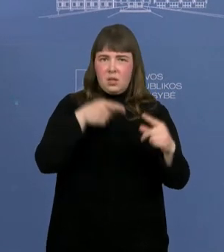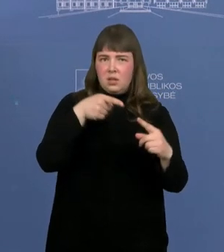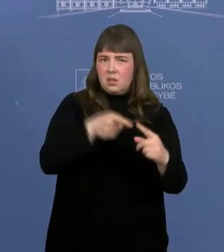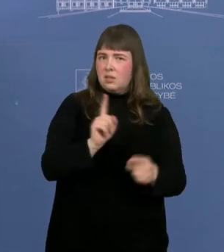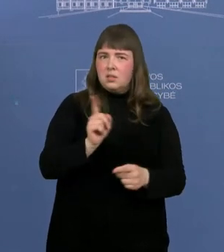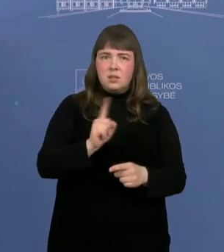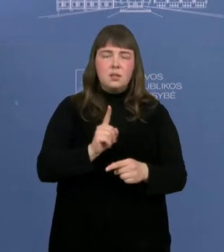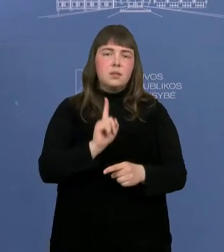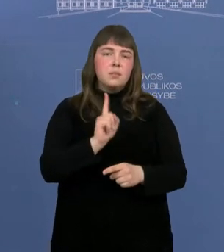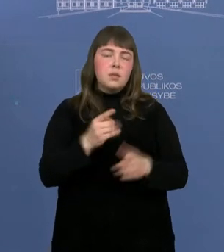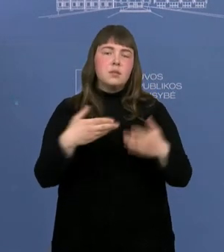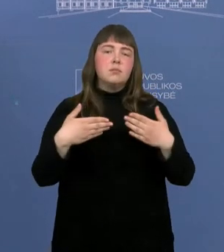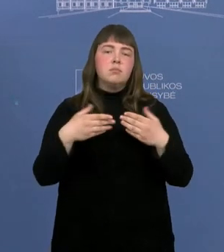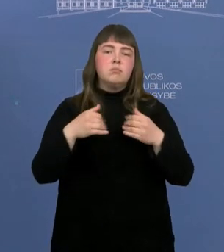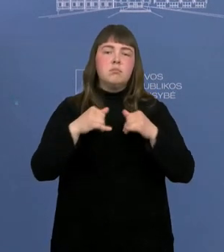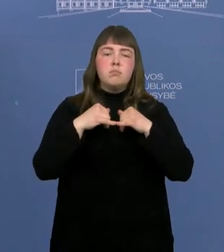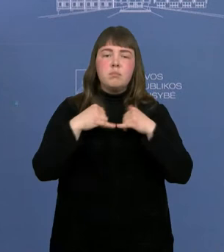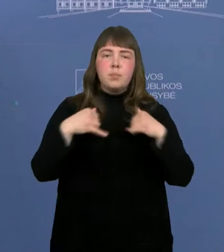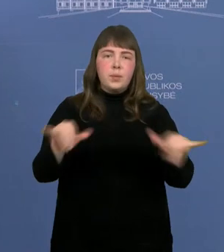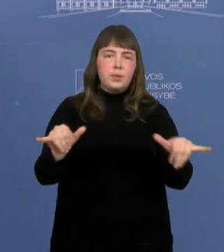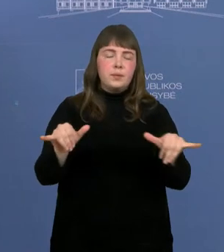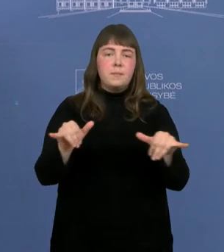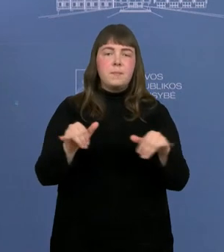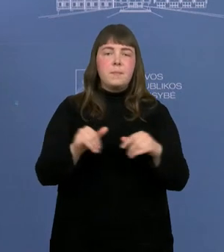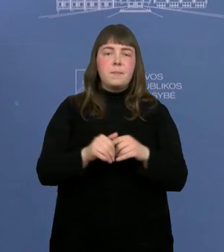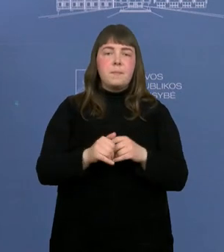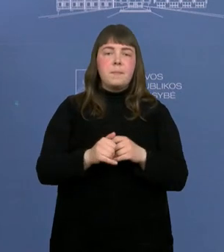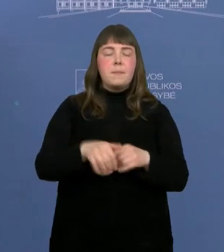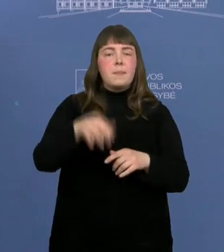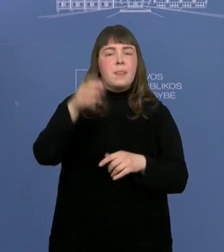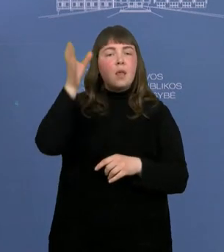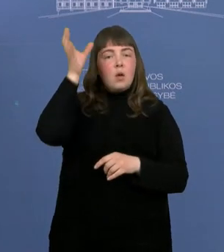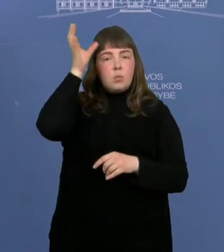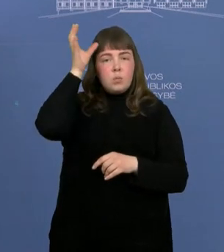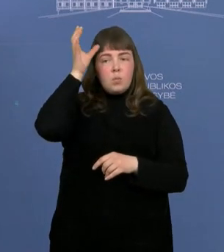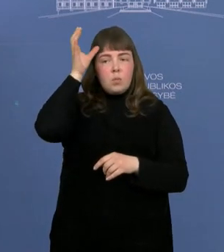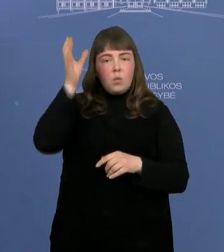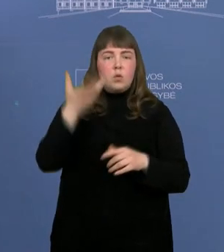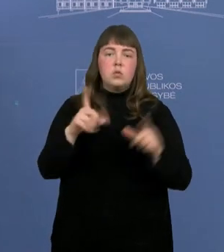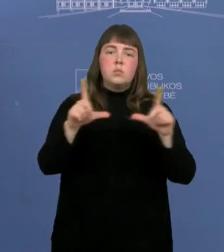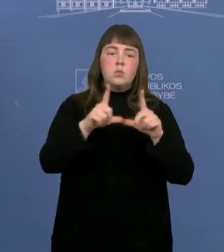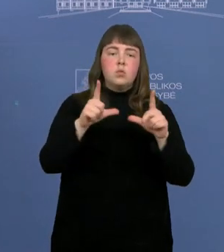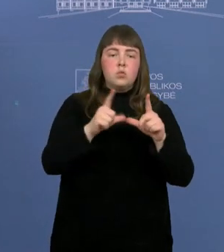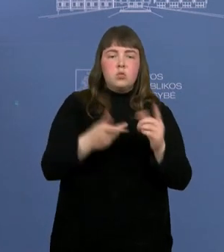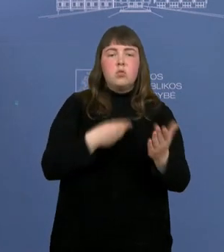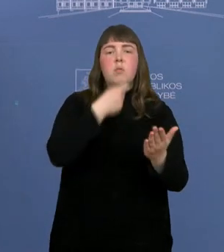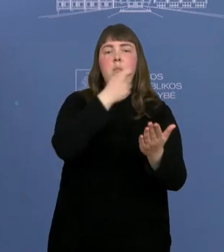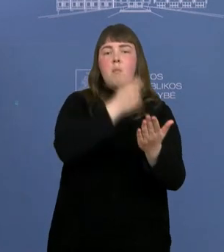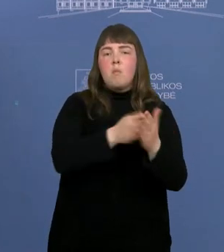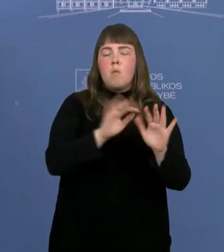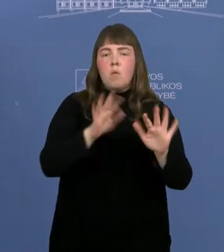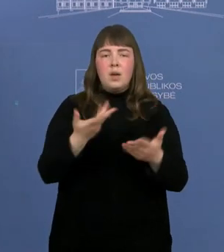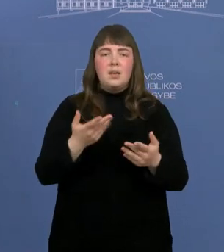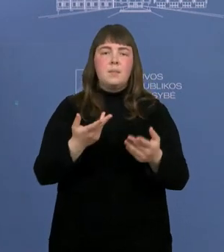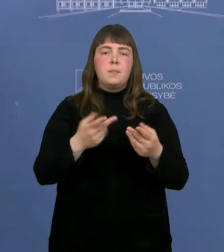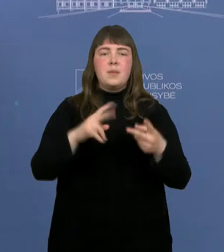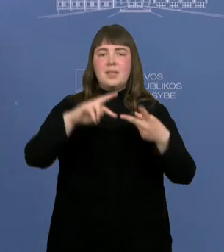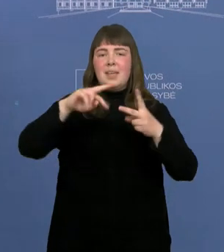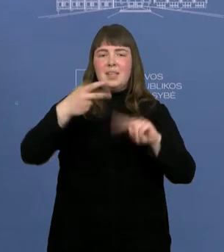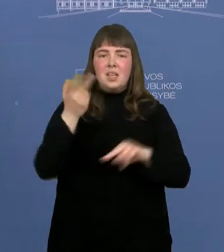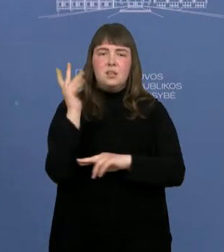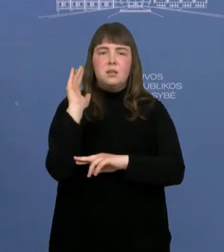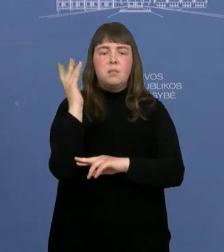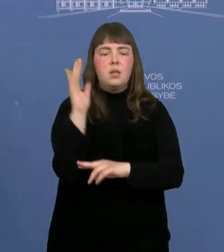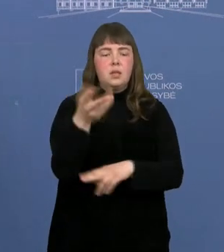plečiamas irgi mokslininkams užduodama užduotis pasižiūrėti, kaip mes genetinius medynus kitaip galėtume